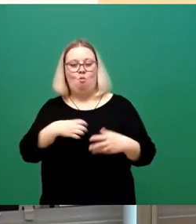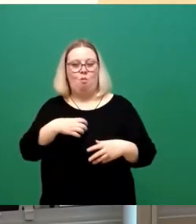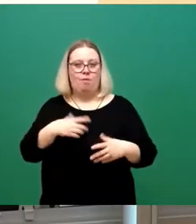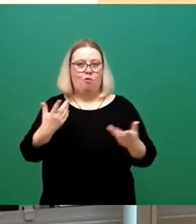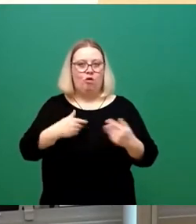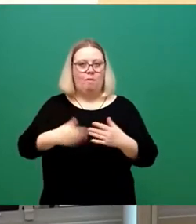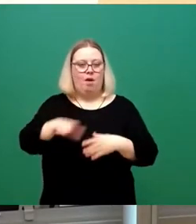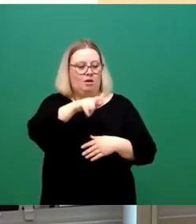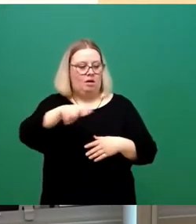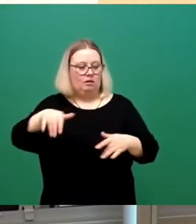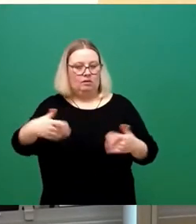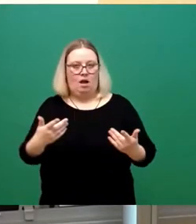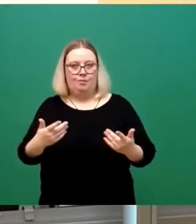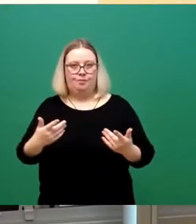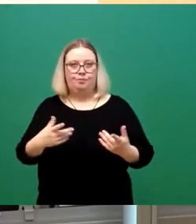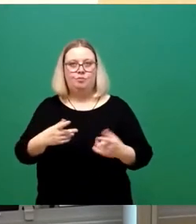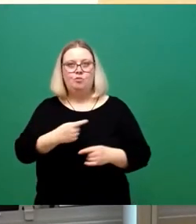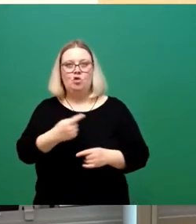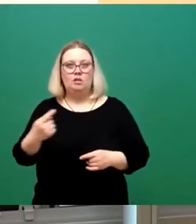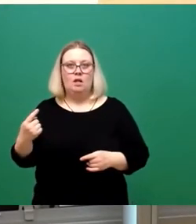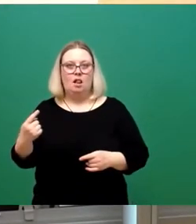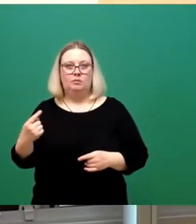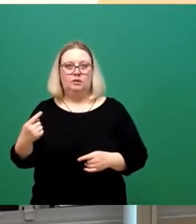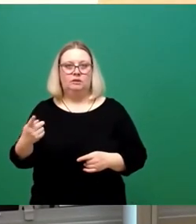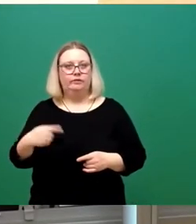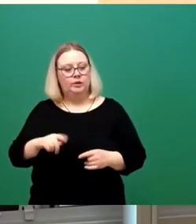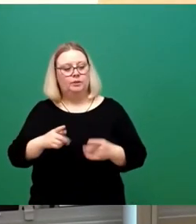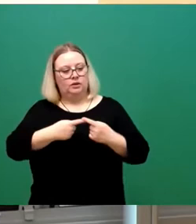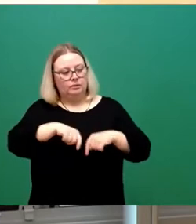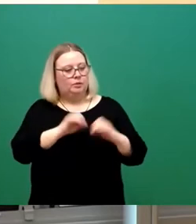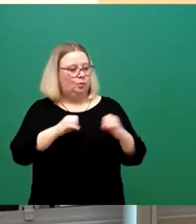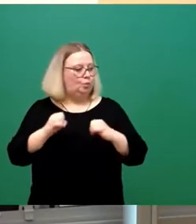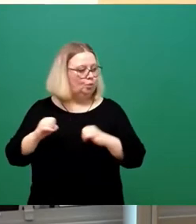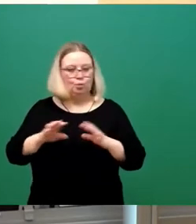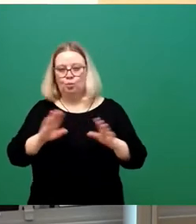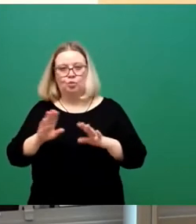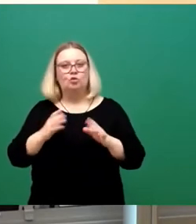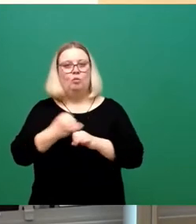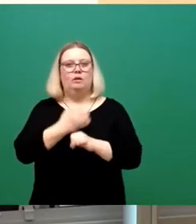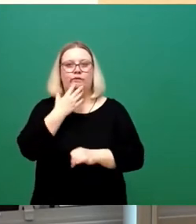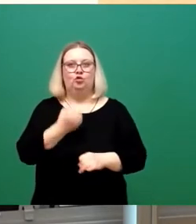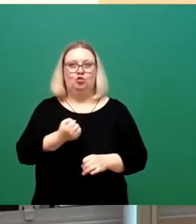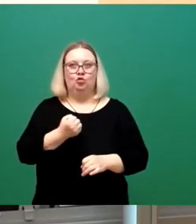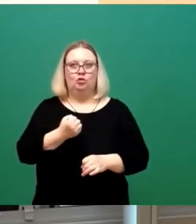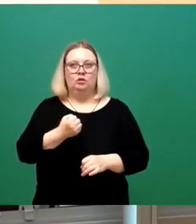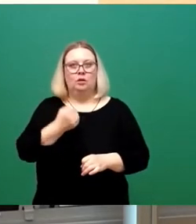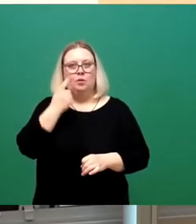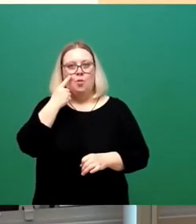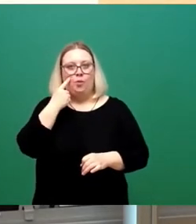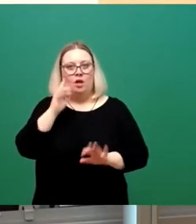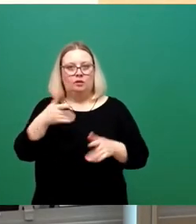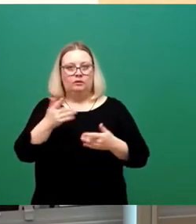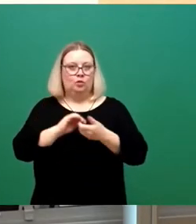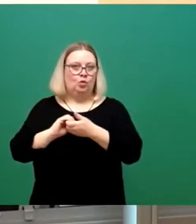Kandidaten gibt. Sie haben sich in verschlossenen Zimmern geeinigt, wollen es so machen. Im Moment sieht es so aus, dass die Union vielleicht